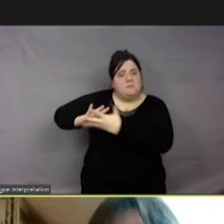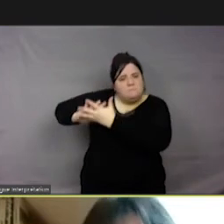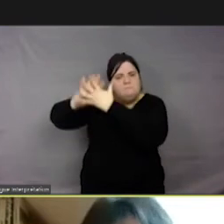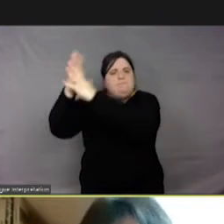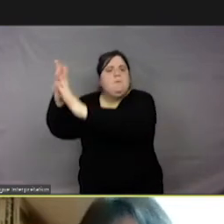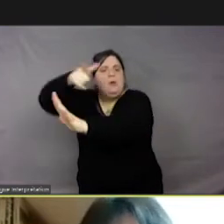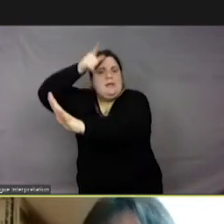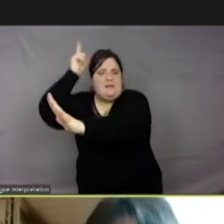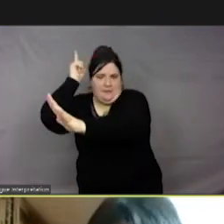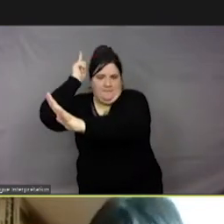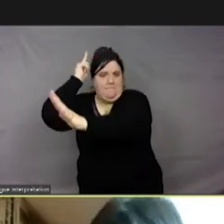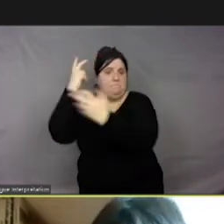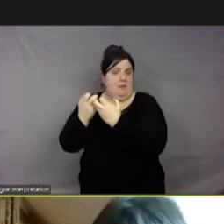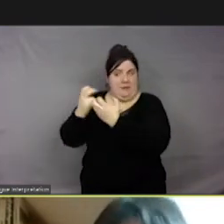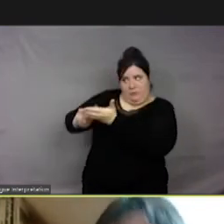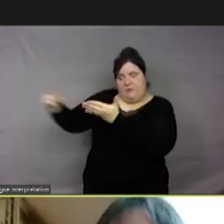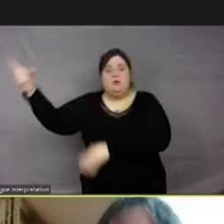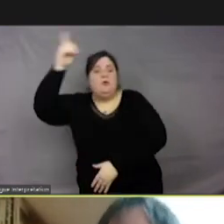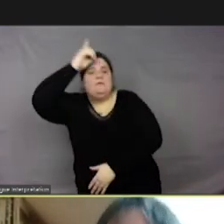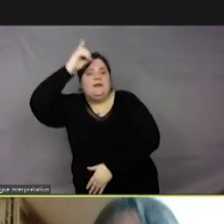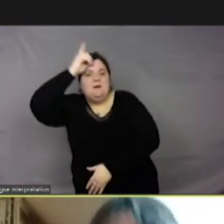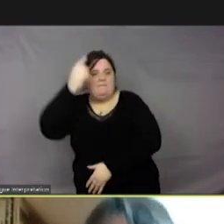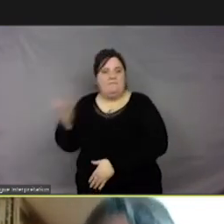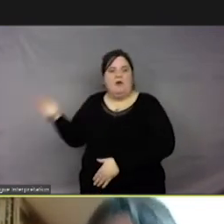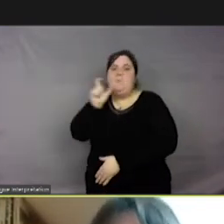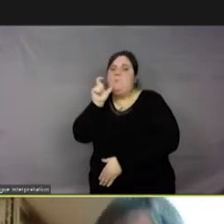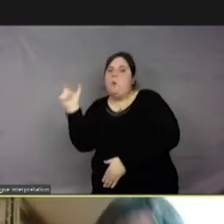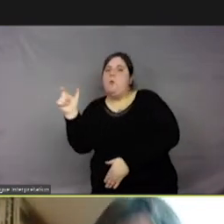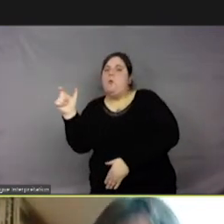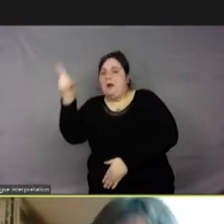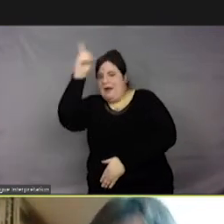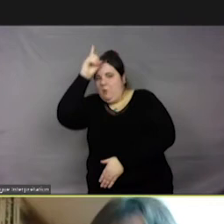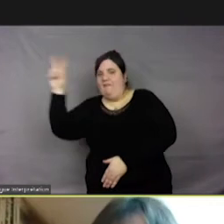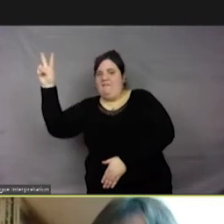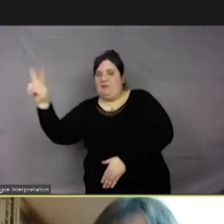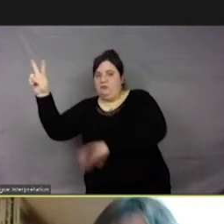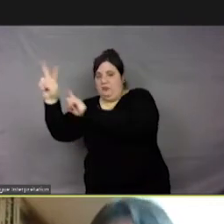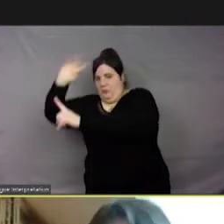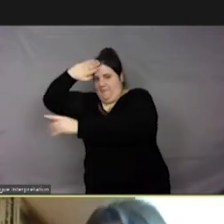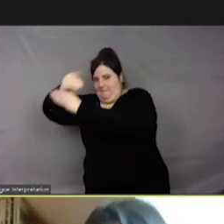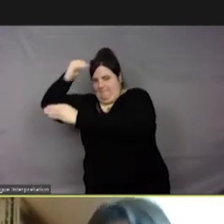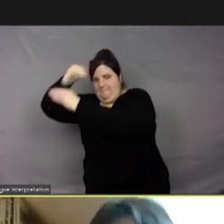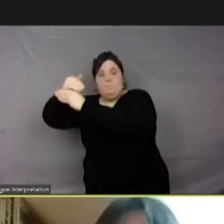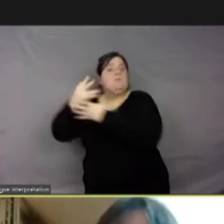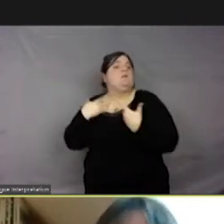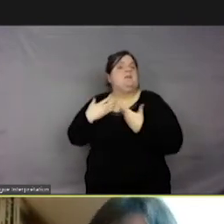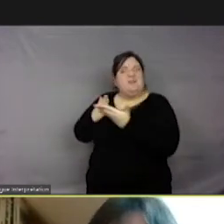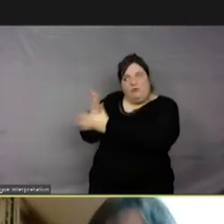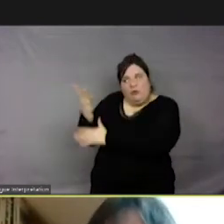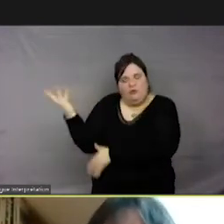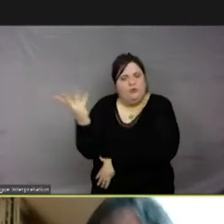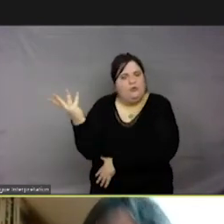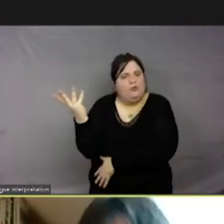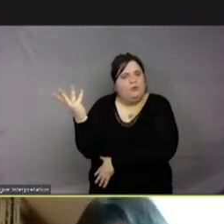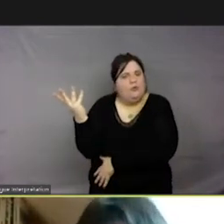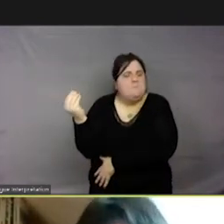traduit en moyenne notamment « fernunft ». Alors, « fernunft » en allemand médiéval, c'est plus dans l'idée